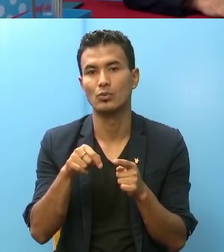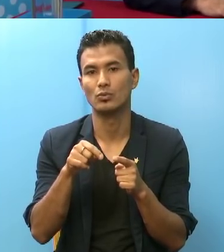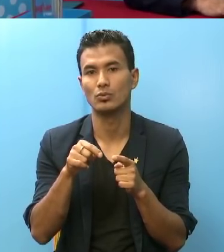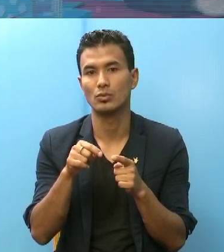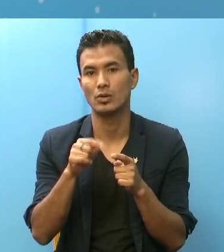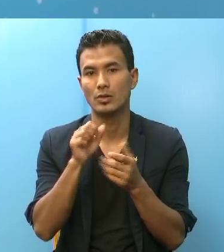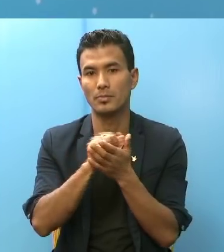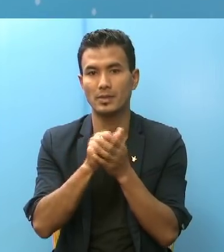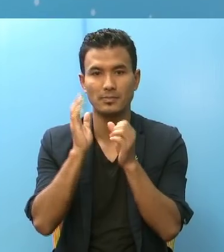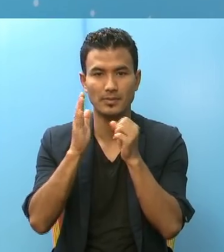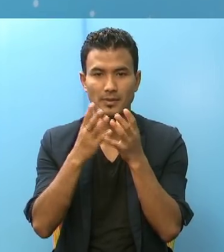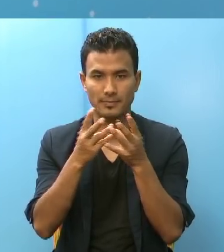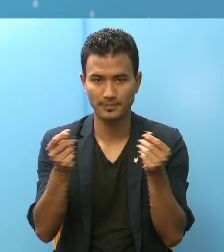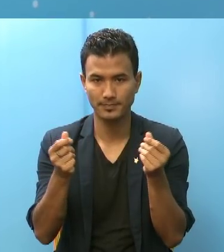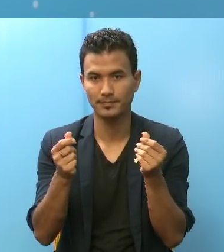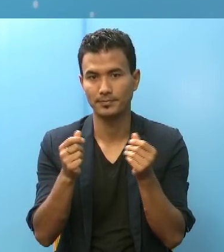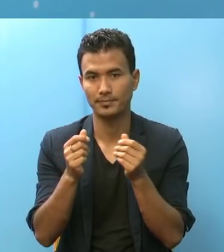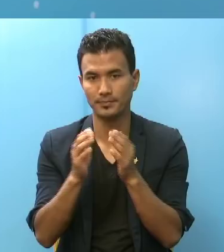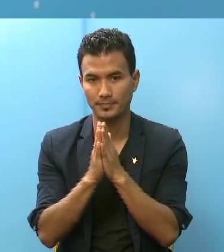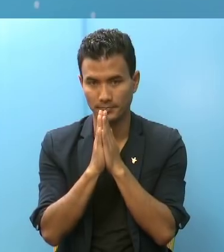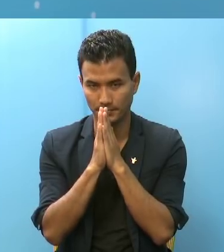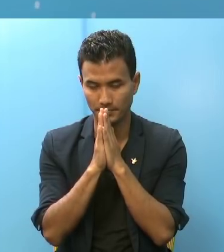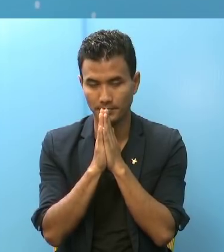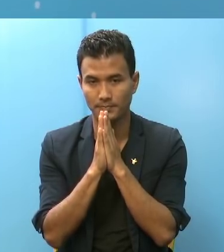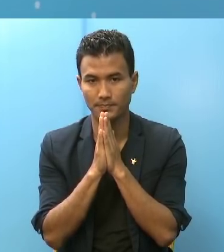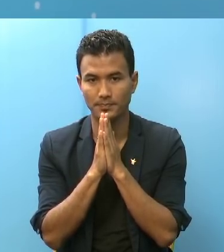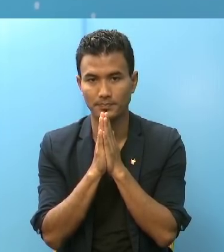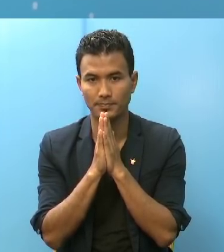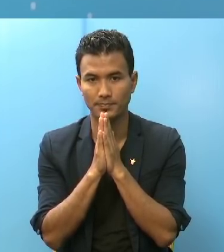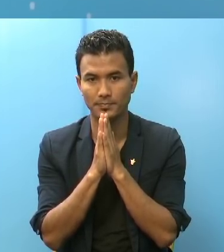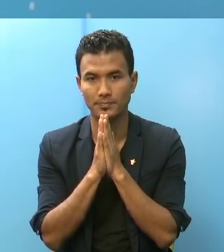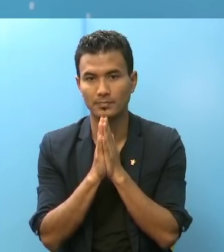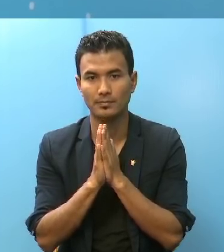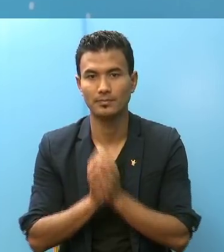प्रेस ब्रीफिंग एही ने रहुनते हुँचा, धन्यबा प्रेसे जबें